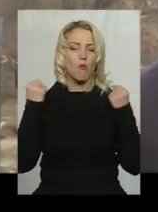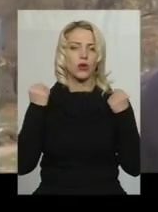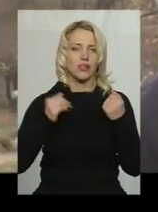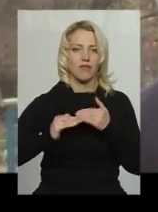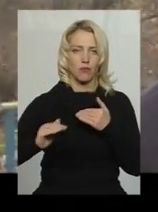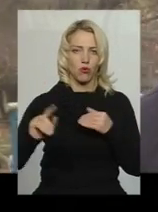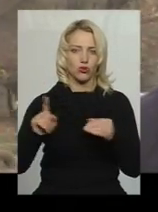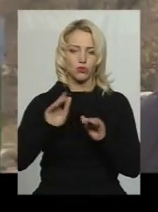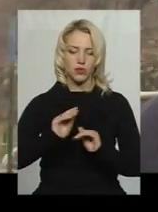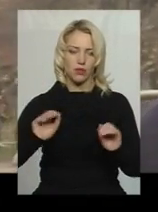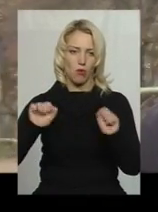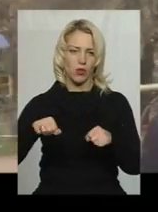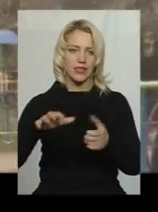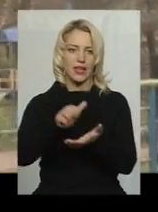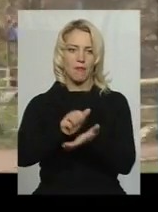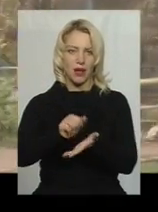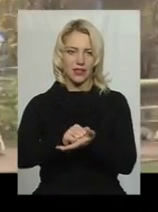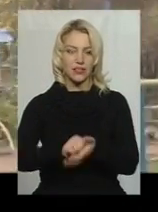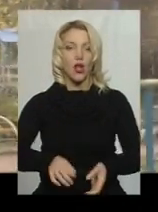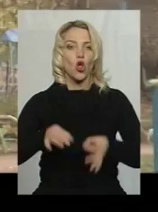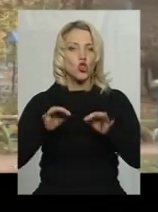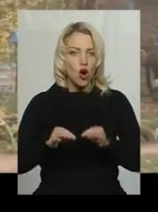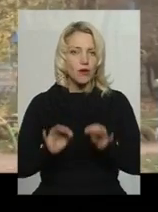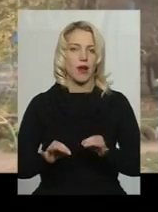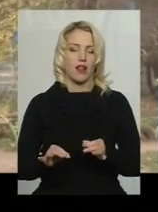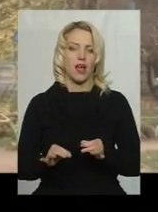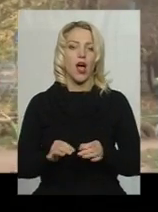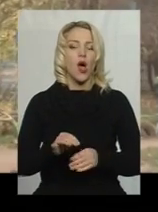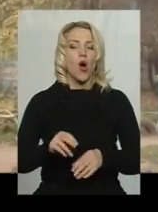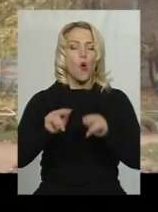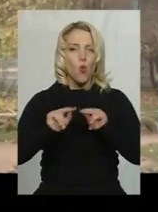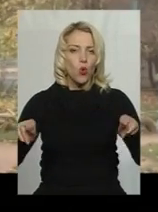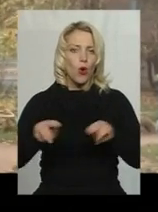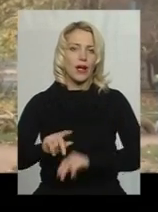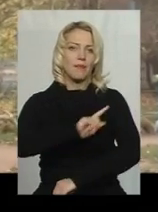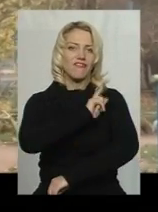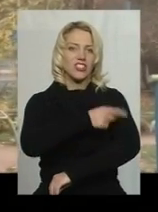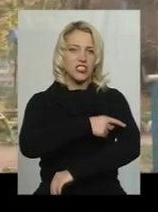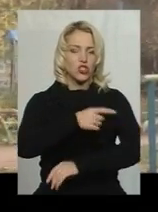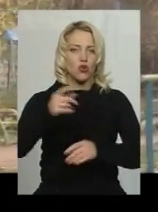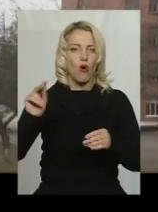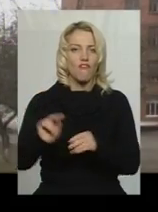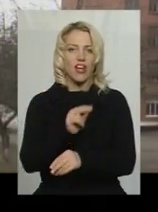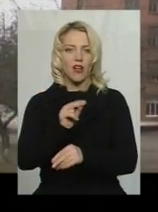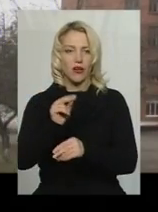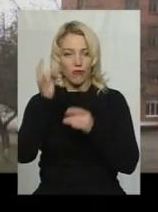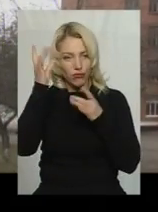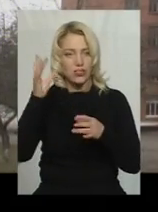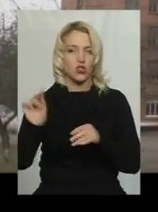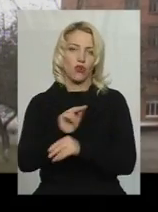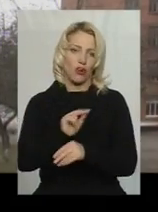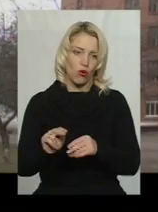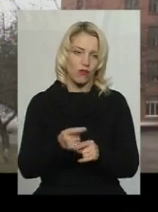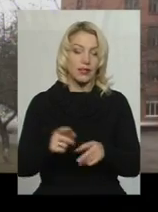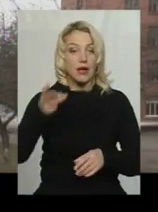щоб діти могли займатися нормально уроками фізичного виховання на вулиці. У Хмельницькій